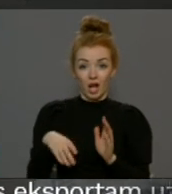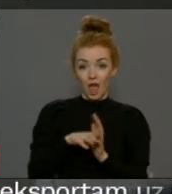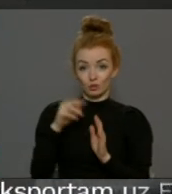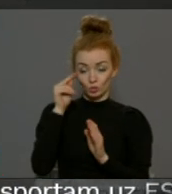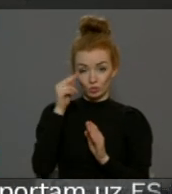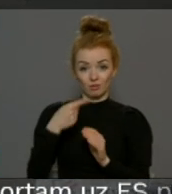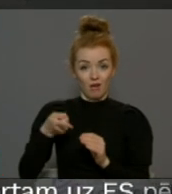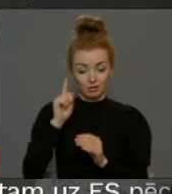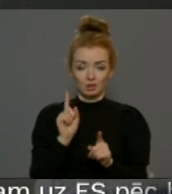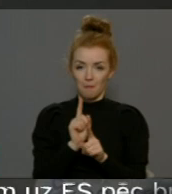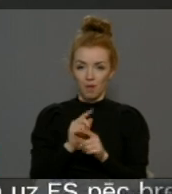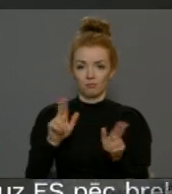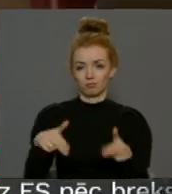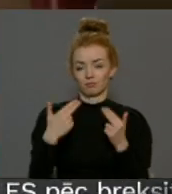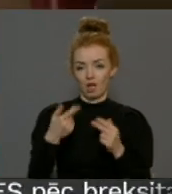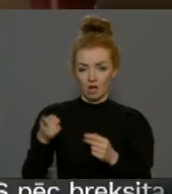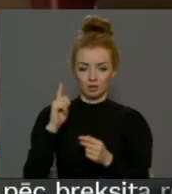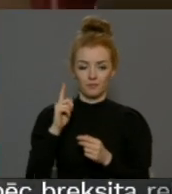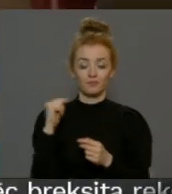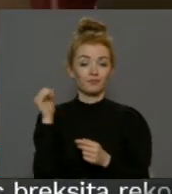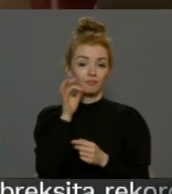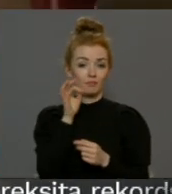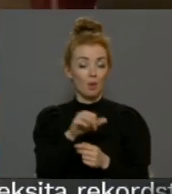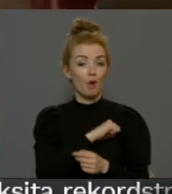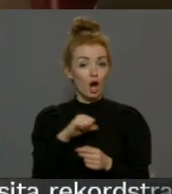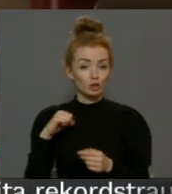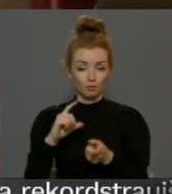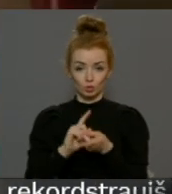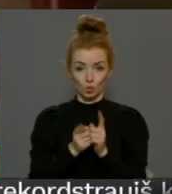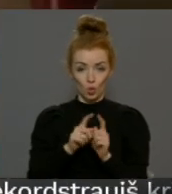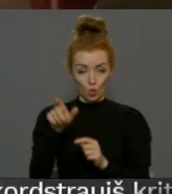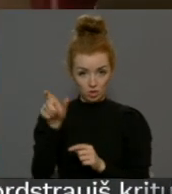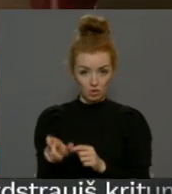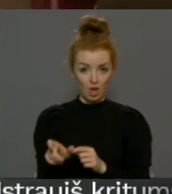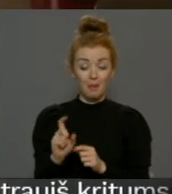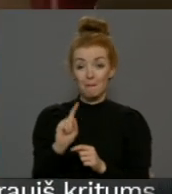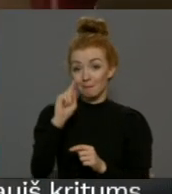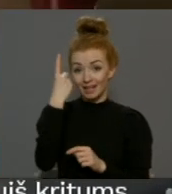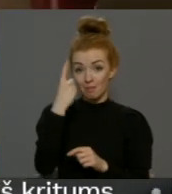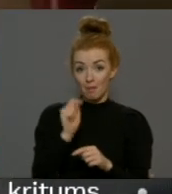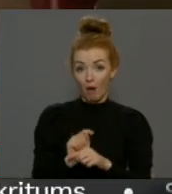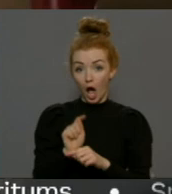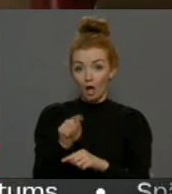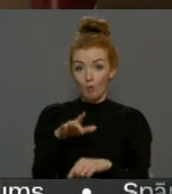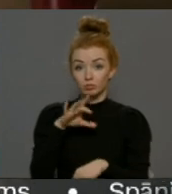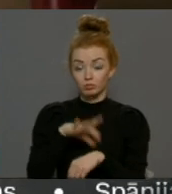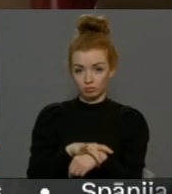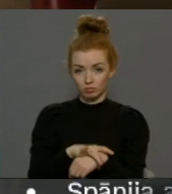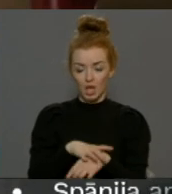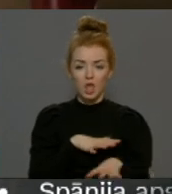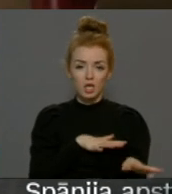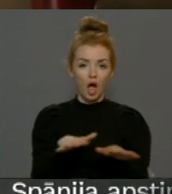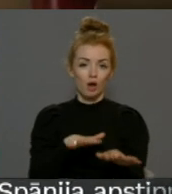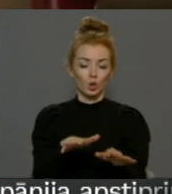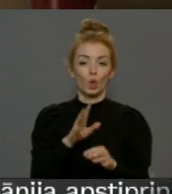aizliegts arī tagad. Pirmkārt pašam skolotājam tie pirmā pārkāpuma ir jārīkojas tā, kā